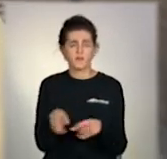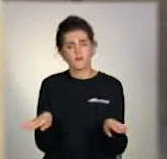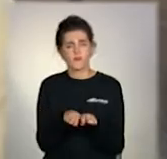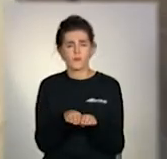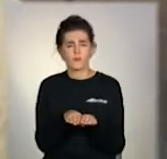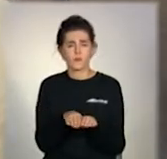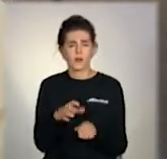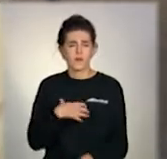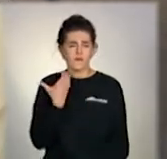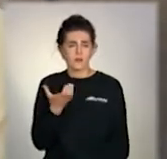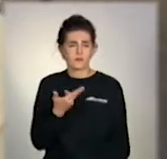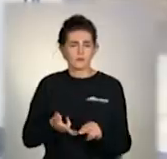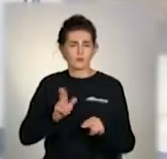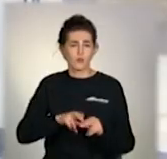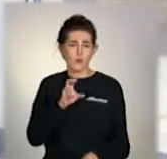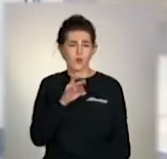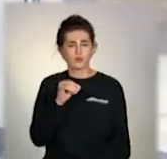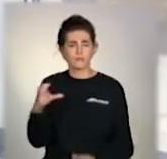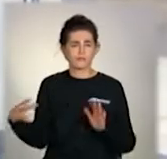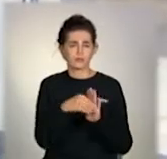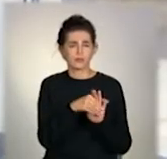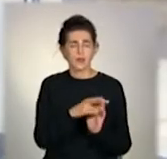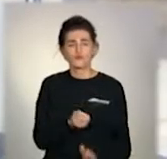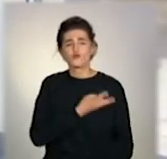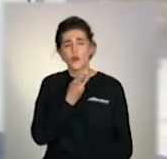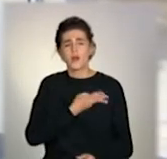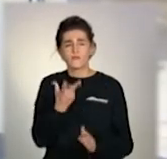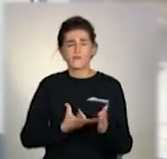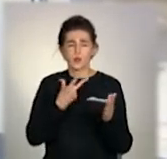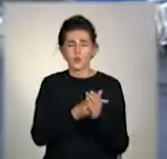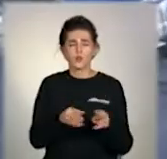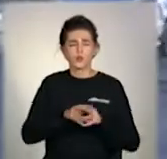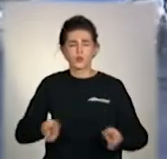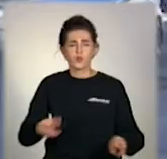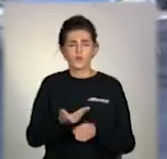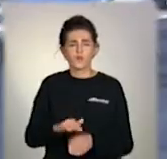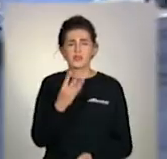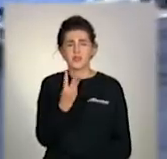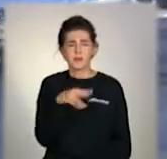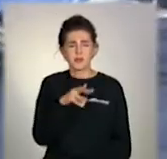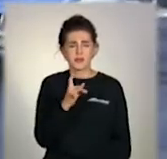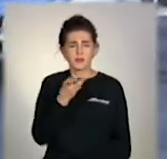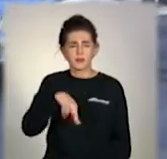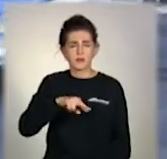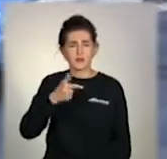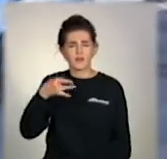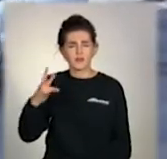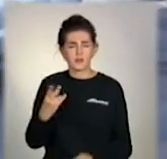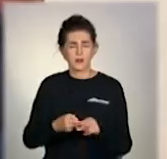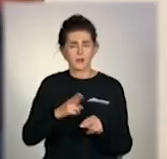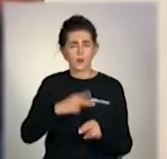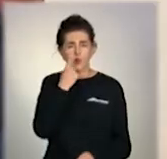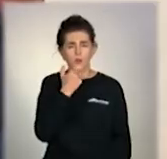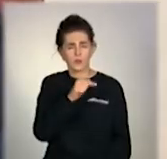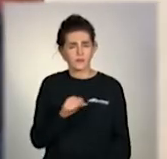Прикольний бонус залетів, класно. На заохочення до вакцинації урядовці виділяють три мільярди гривень. І це тільки цьогоріч.